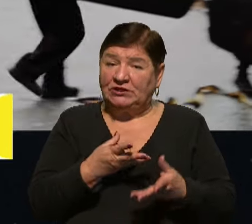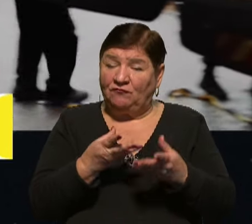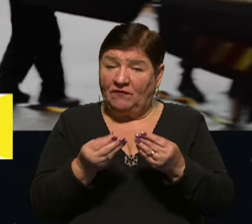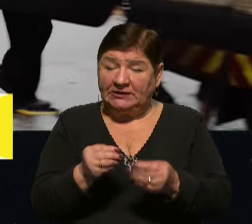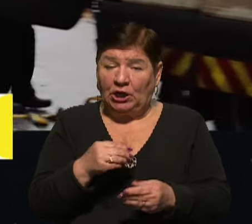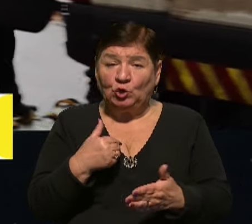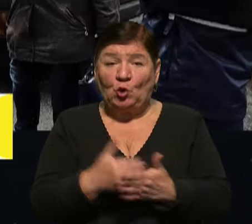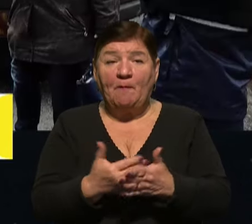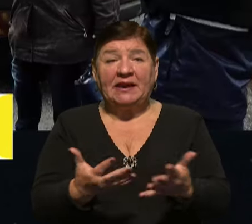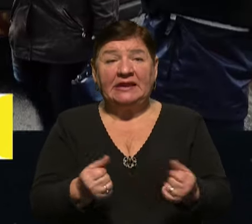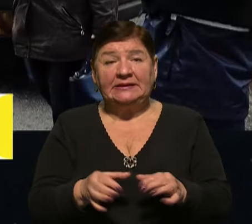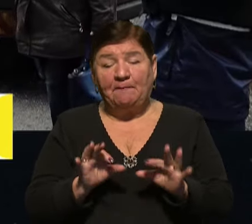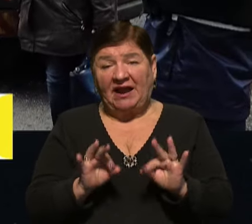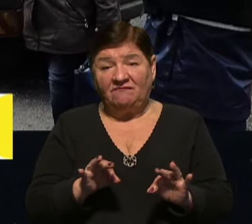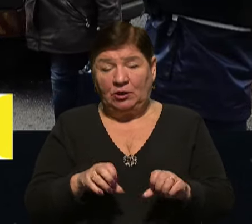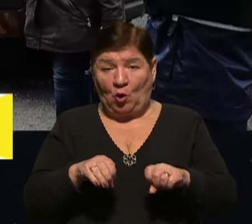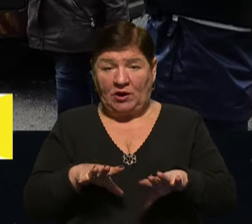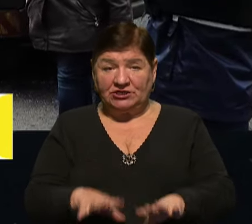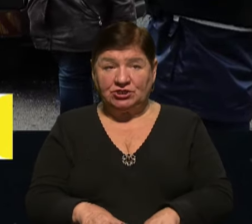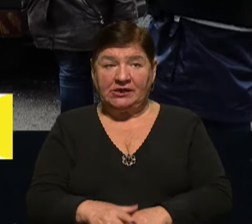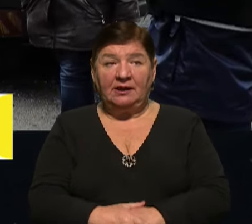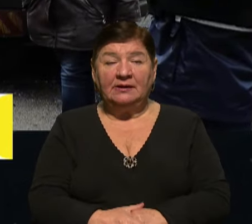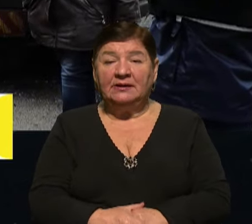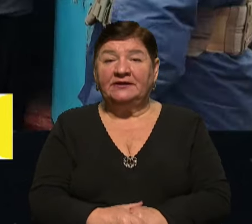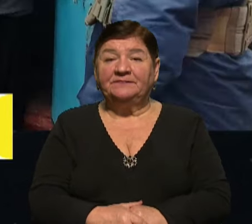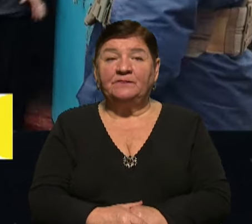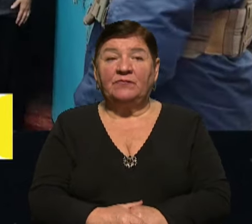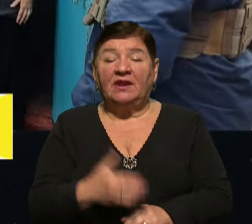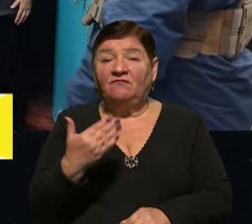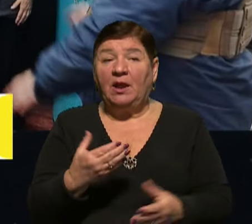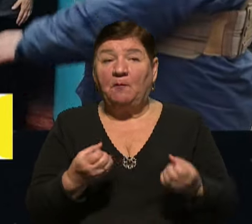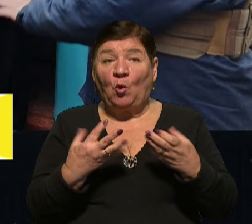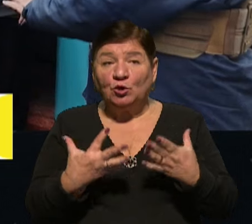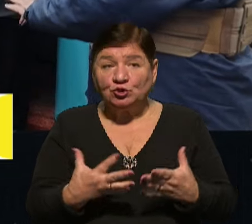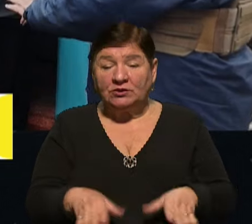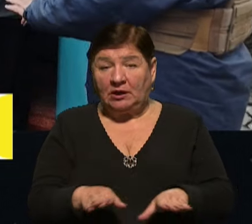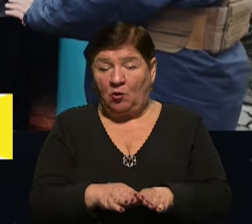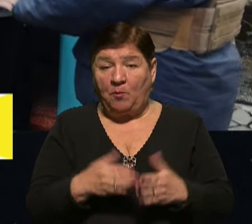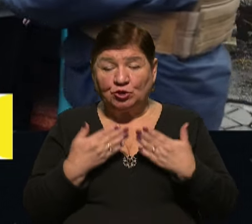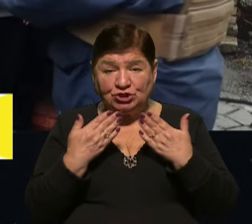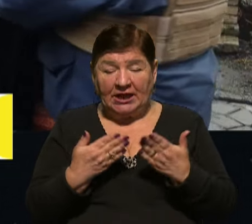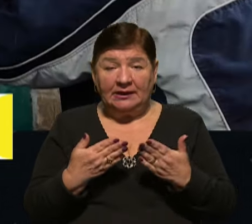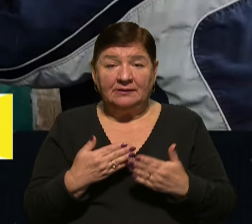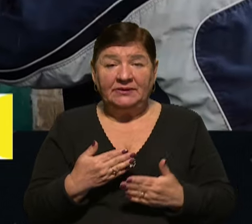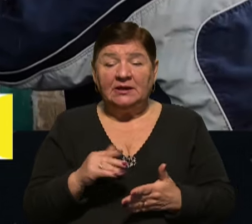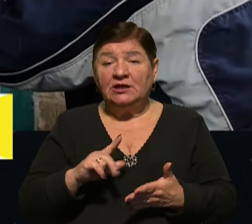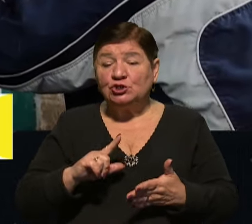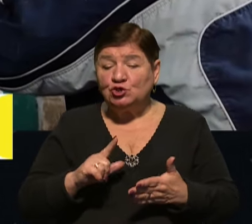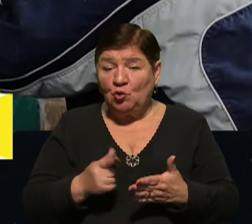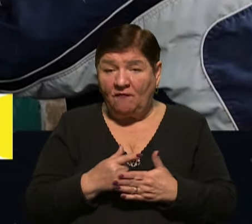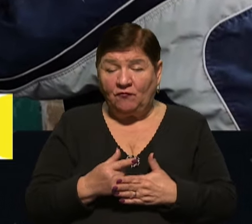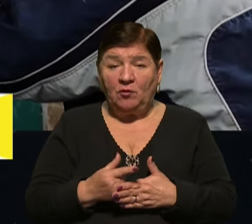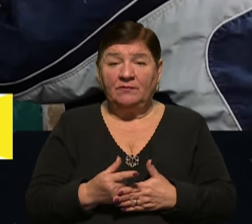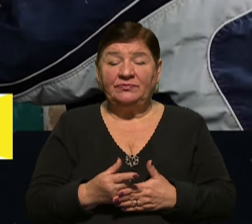прийняття правильного рішення. Пане Андрію, от просто парадоксальну річ сьогодні прочитала, знову таки заглянула у